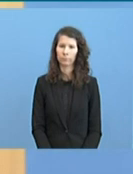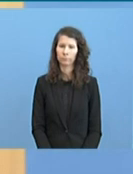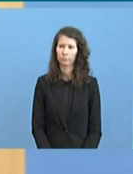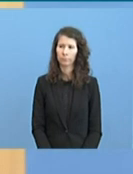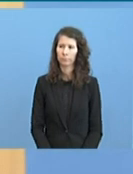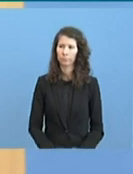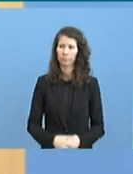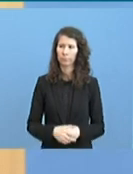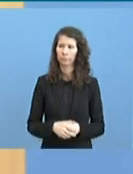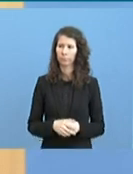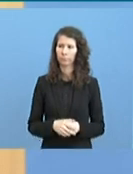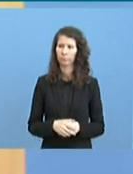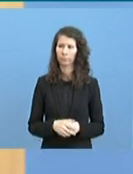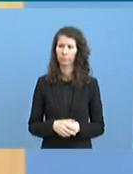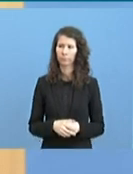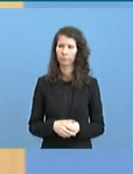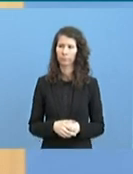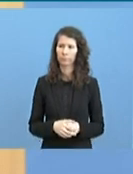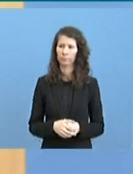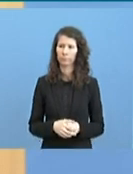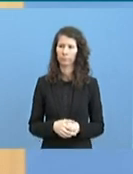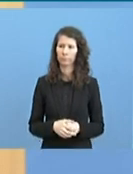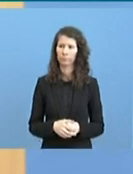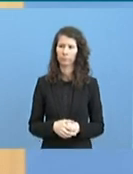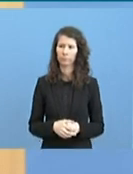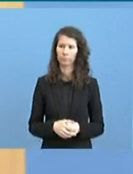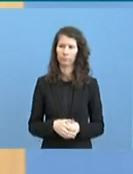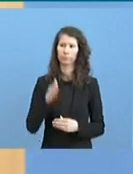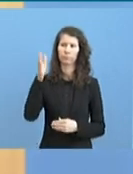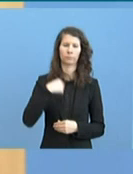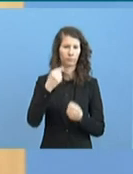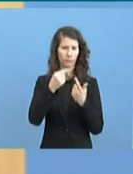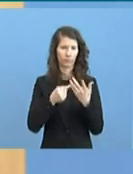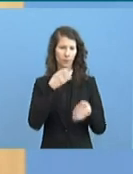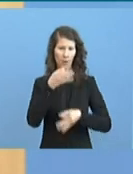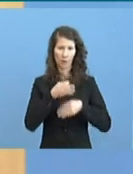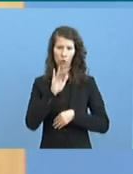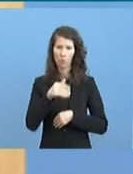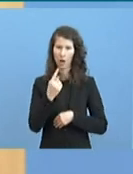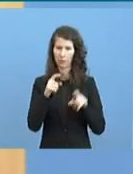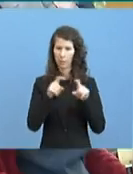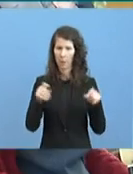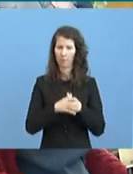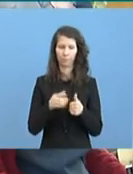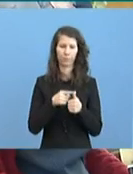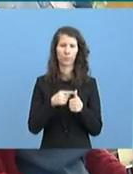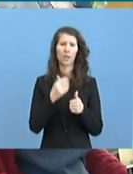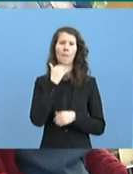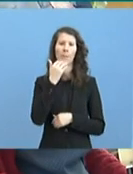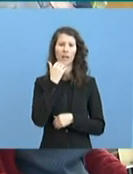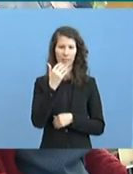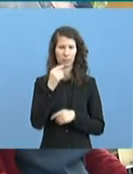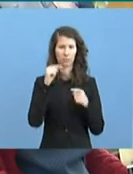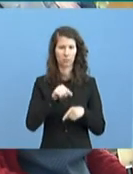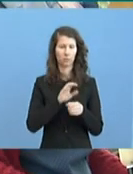Herr Alter, eine Frage an Sie, beziehungsweise mehrere Fragen zu einem Komplex, und zwar die Berichterstattung über Corona bei RT Deutsch.